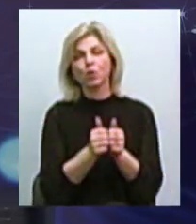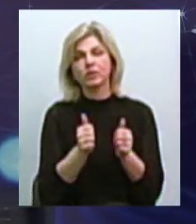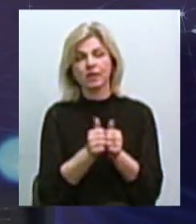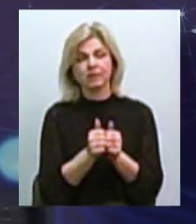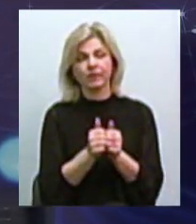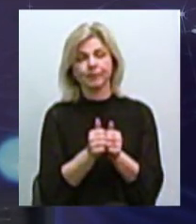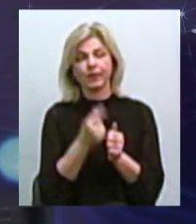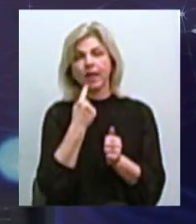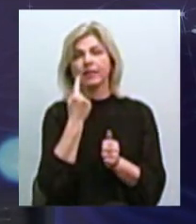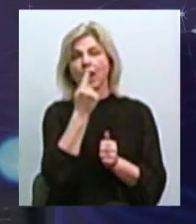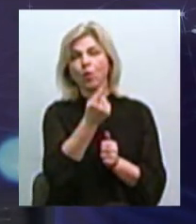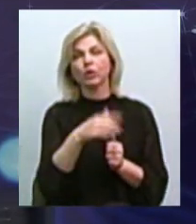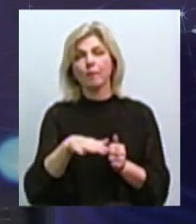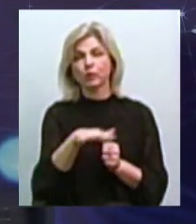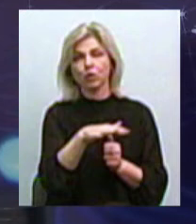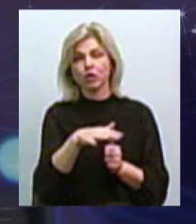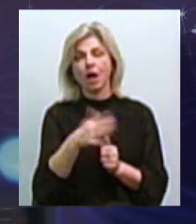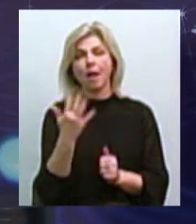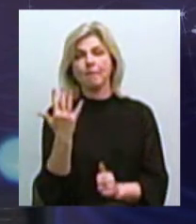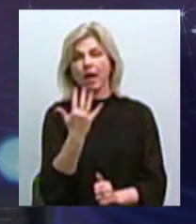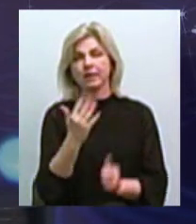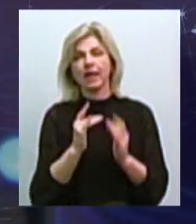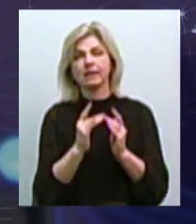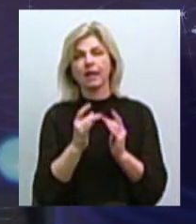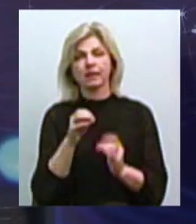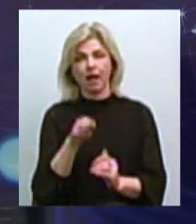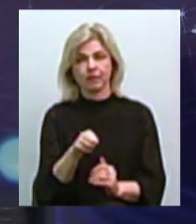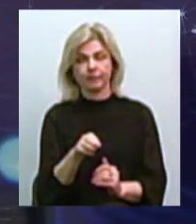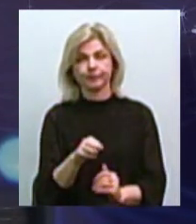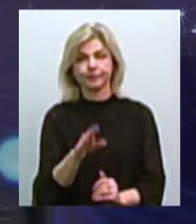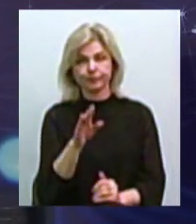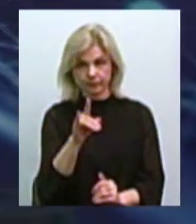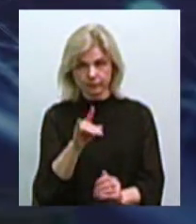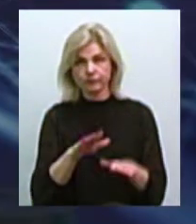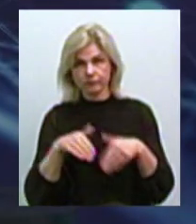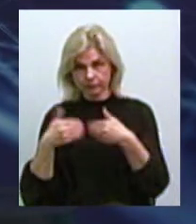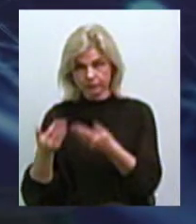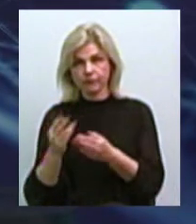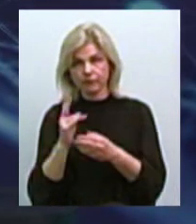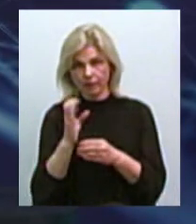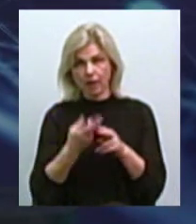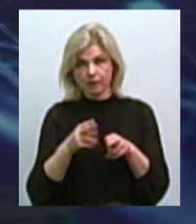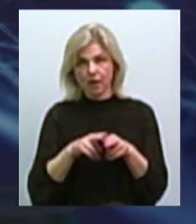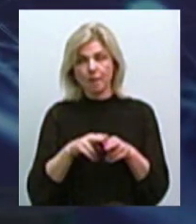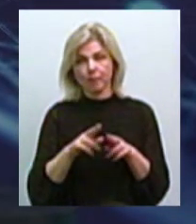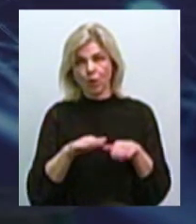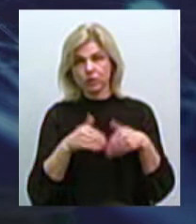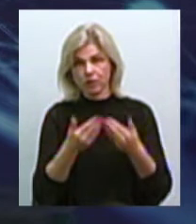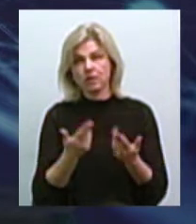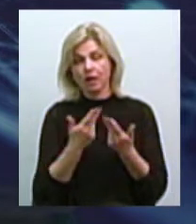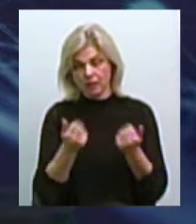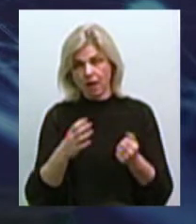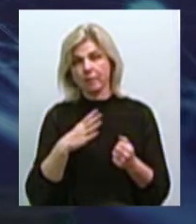це віддалені площадки і п'ятого інтернату. А зверталися ви з цією позицією? Так, ми обращались і к меру,